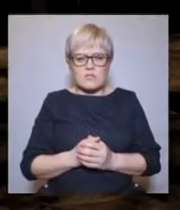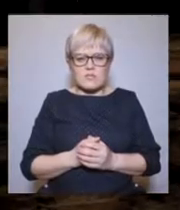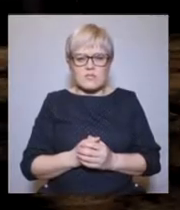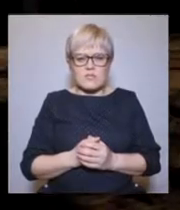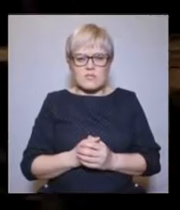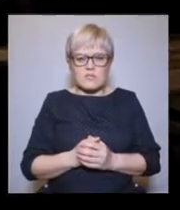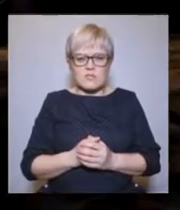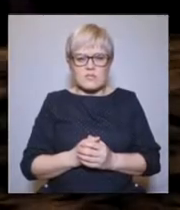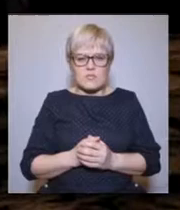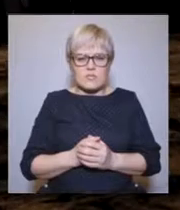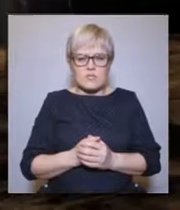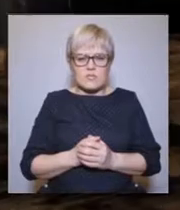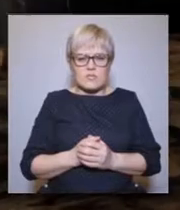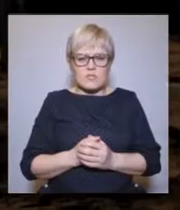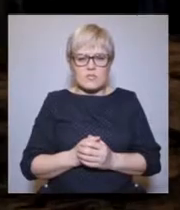Корректор А.Кулакова